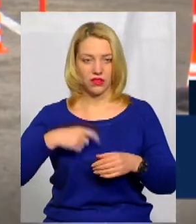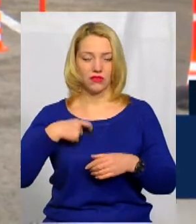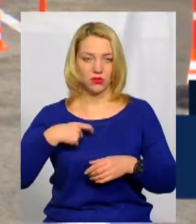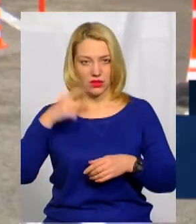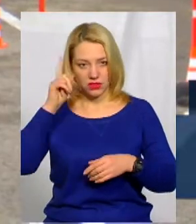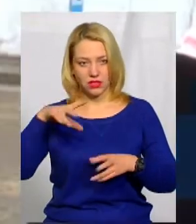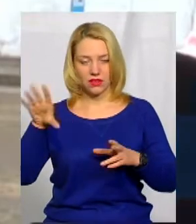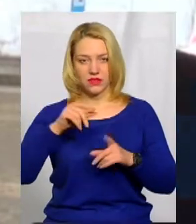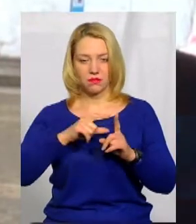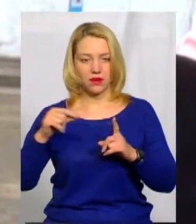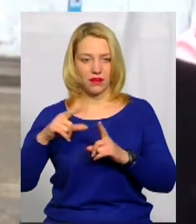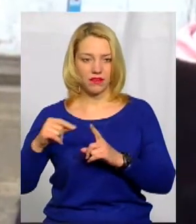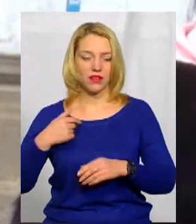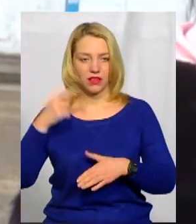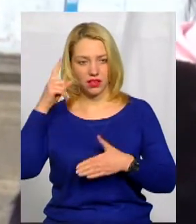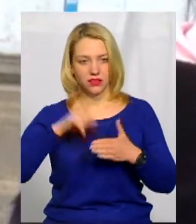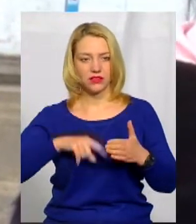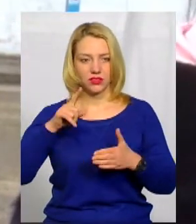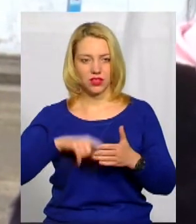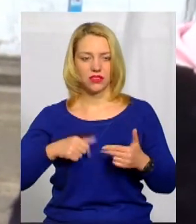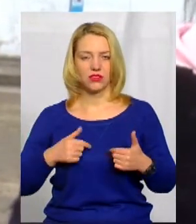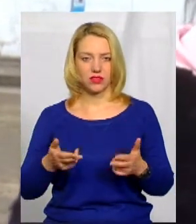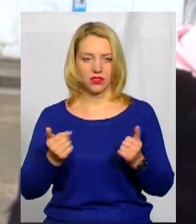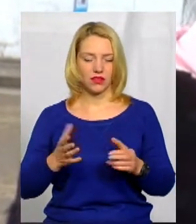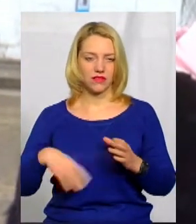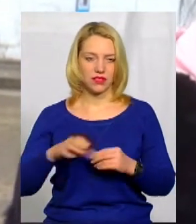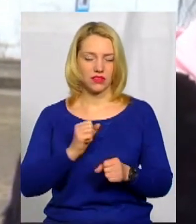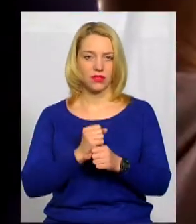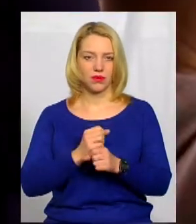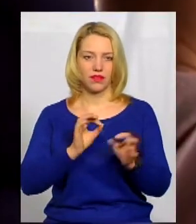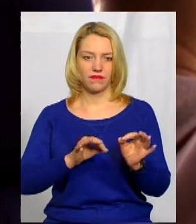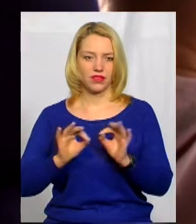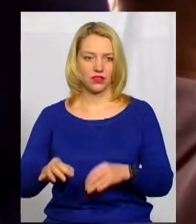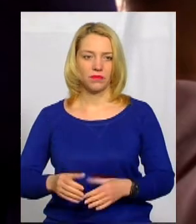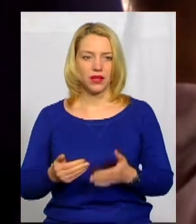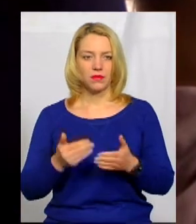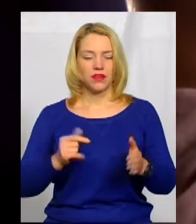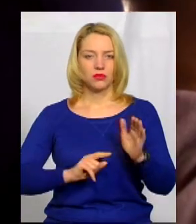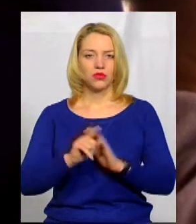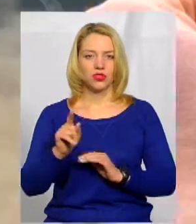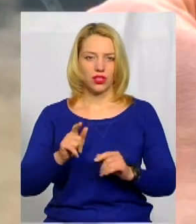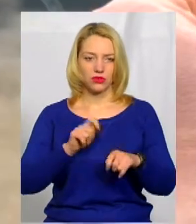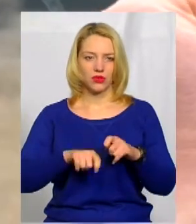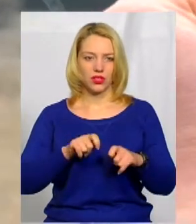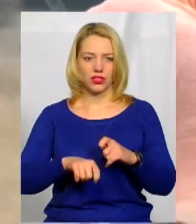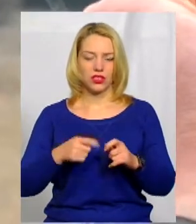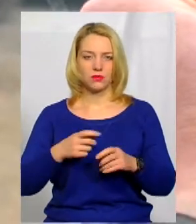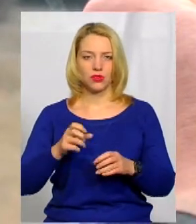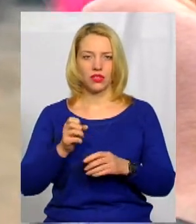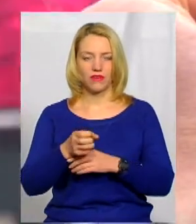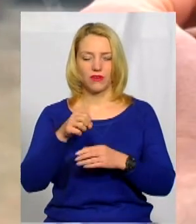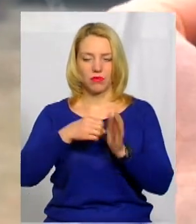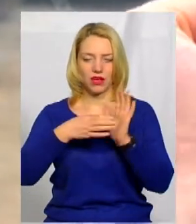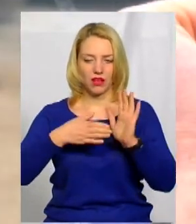знає всі правила, надіюсь, надіюсь, все зробила вірно. Перед початком іспиту вмикають відеореєстратор,